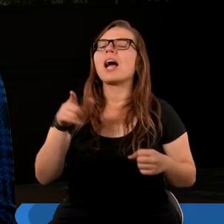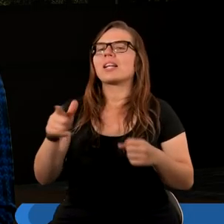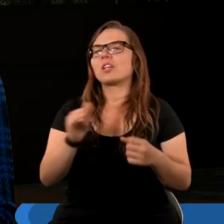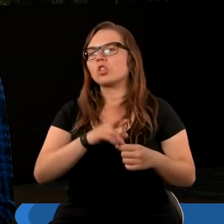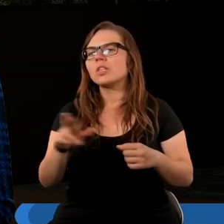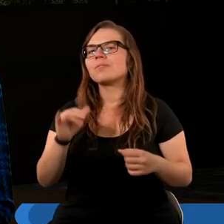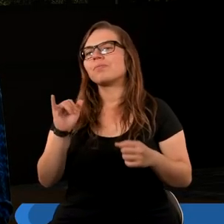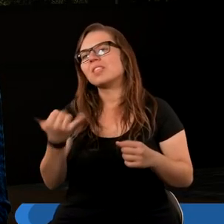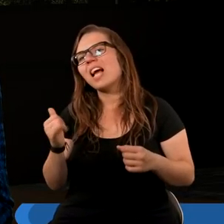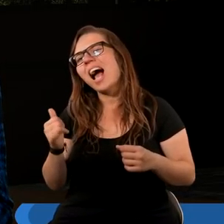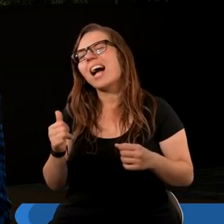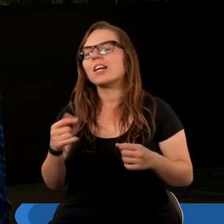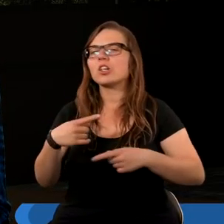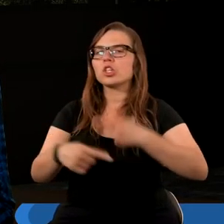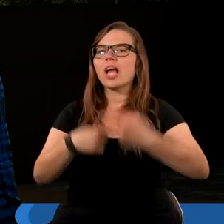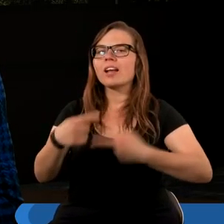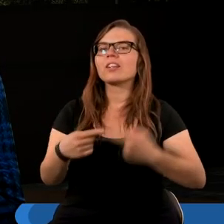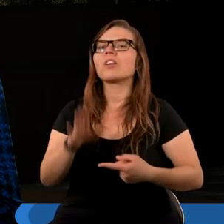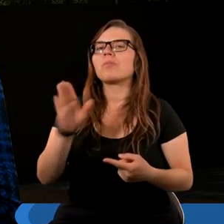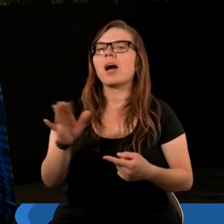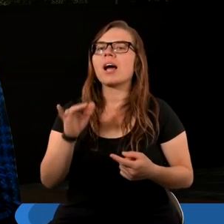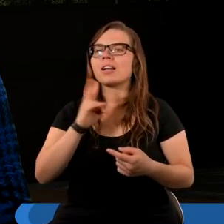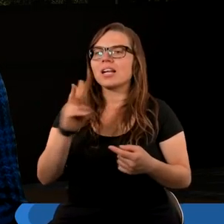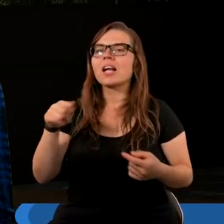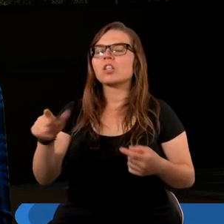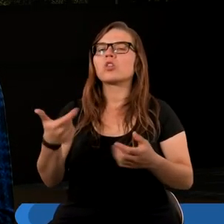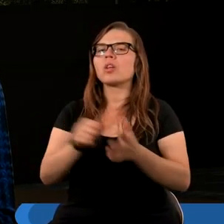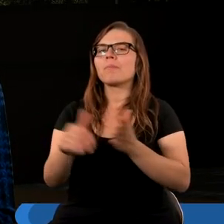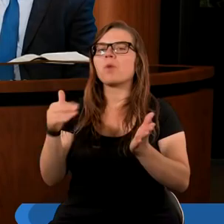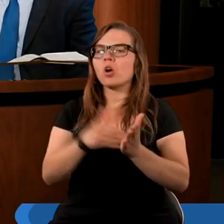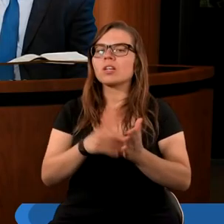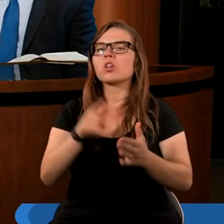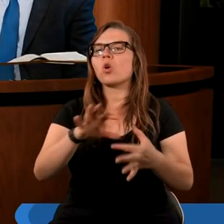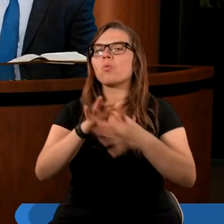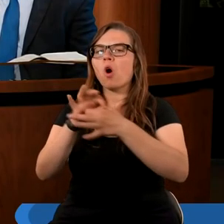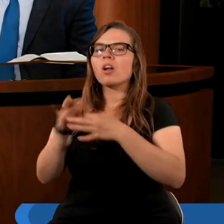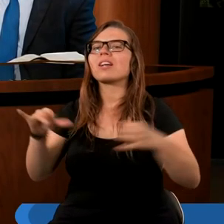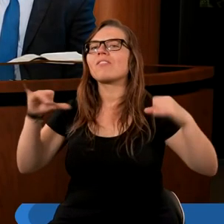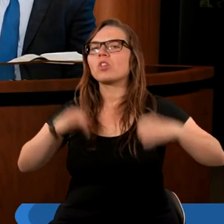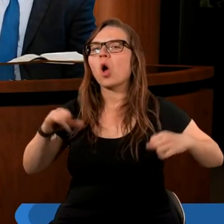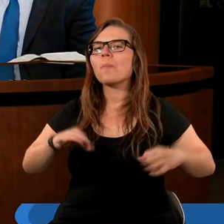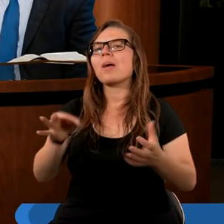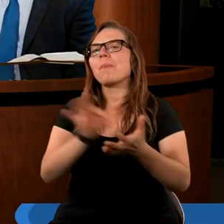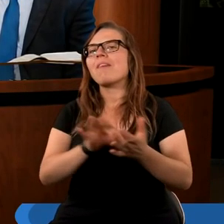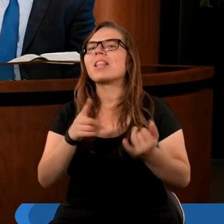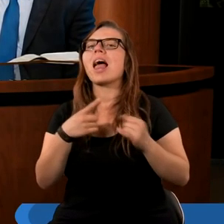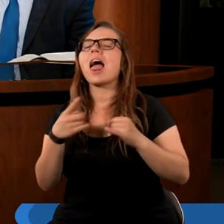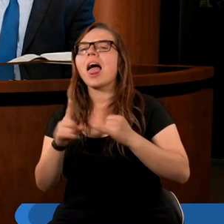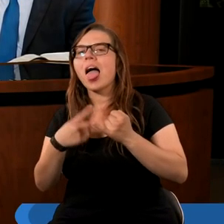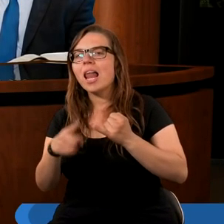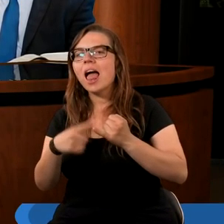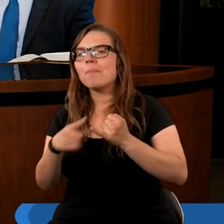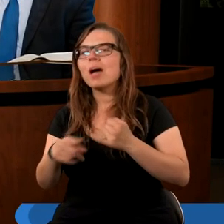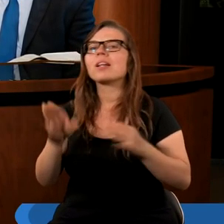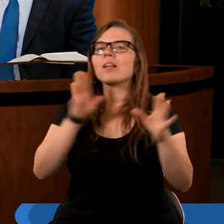rzeczy, jakieś dziedzictwo ma z każdego z tych poprzednich. Czyli łączy w sobie pewne elementy,